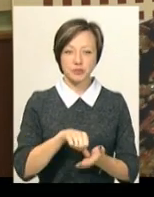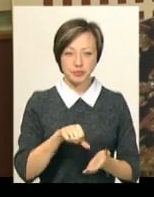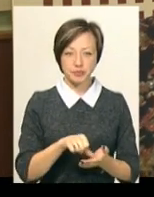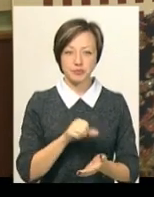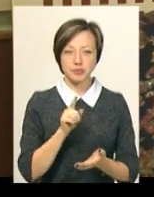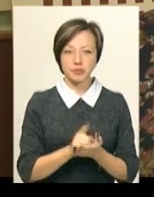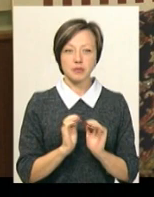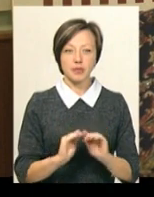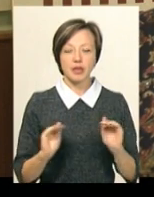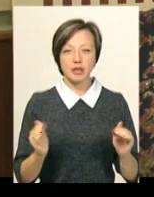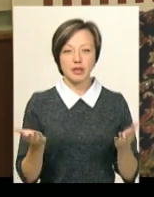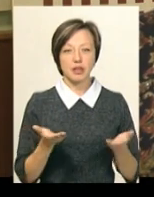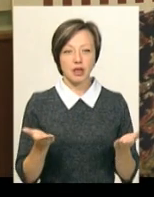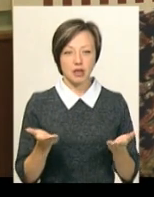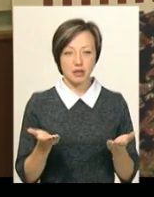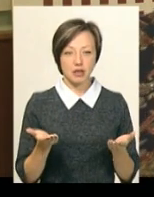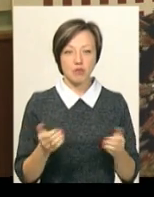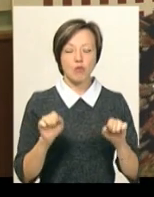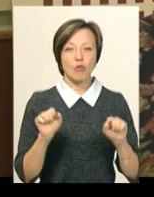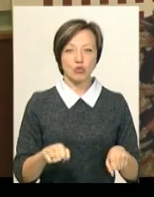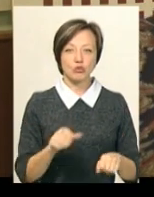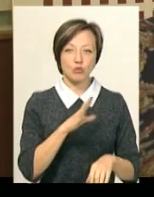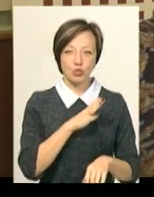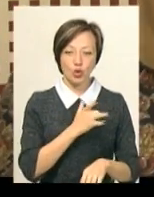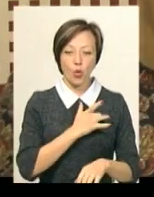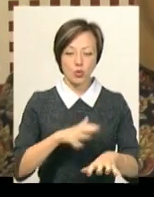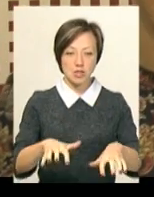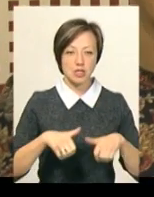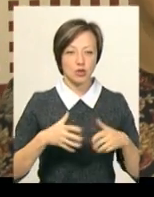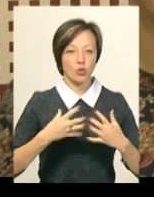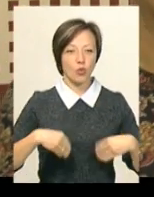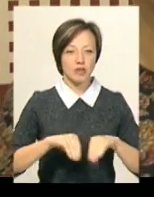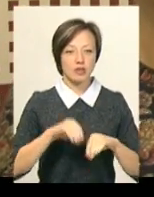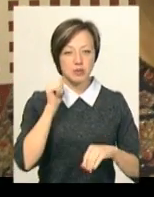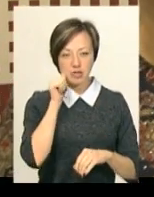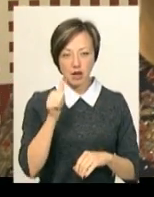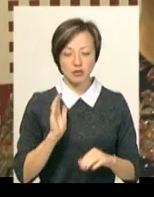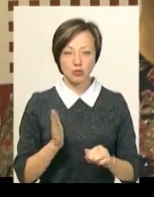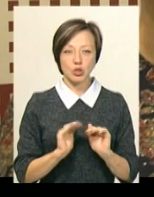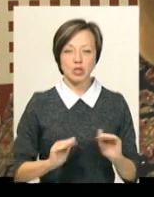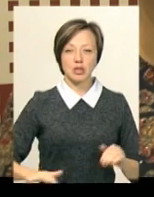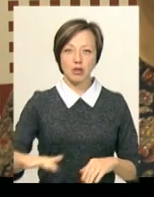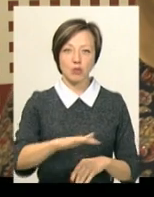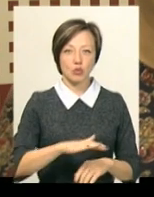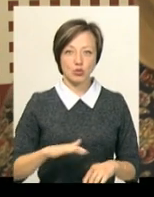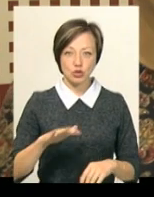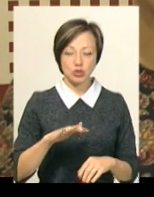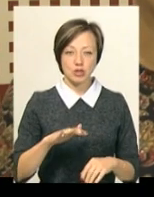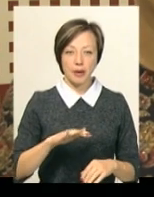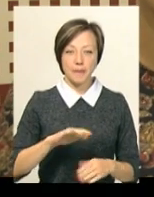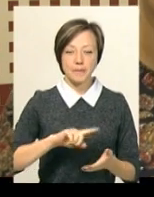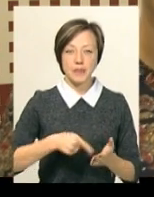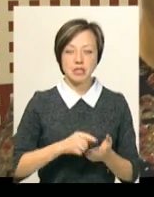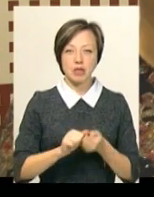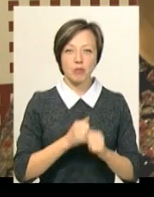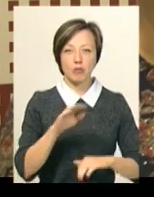діти ті, які можуть бути усиновленими. Безпосередньо завтра будуть діти на площі у місті